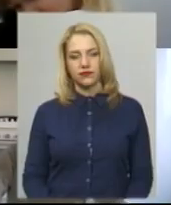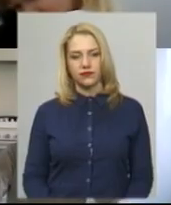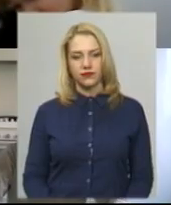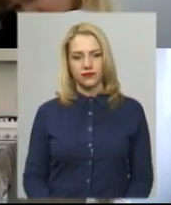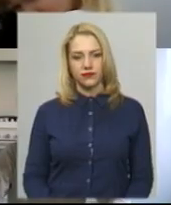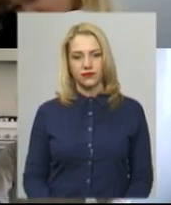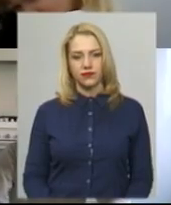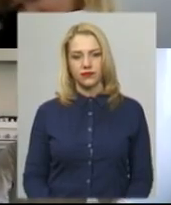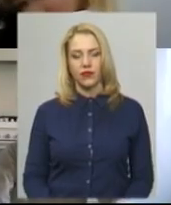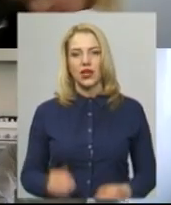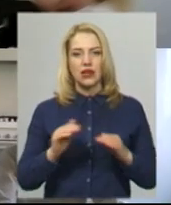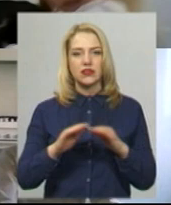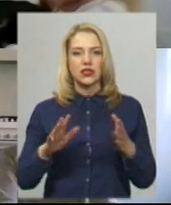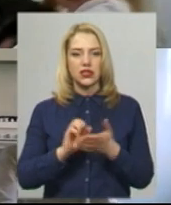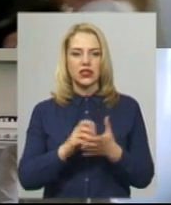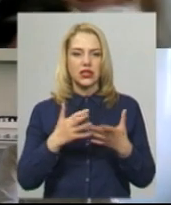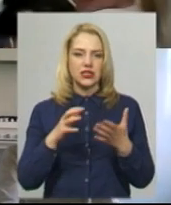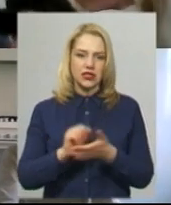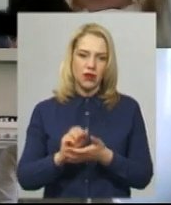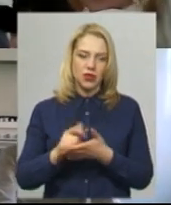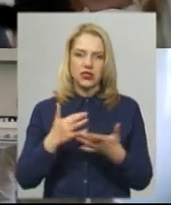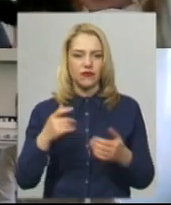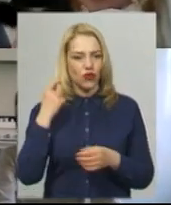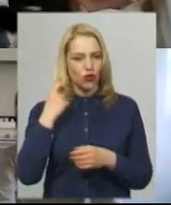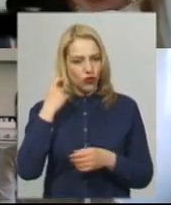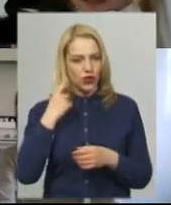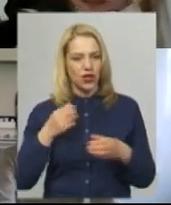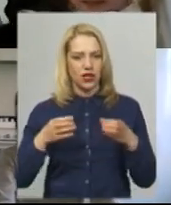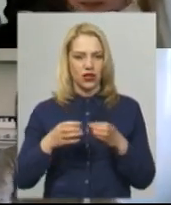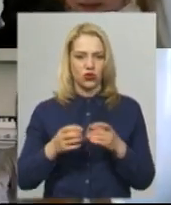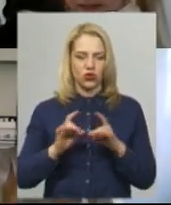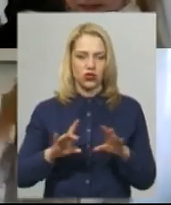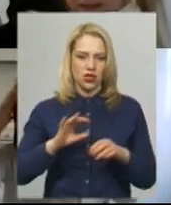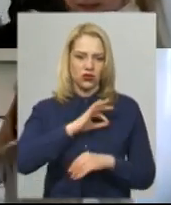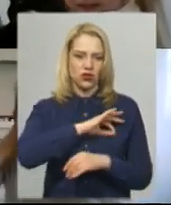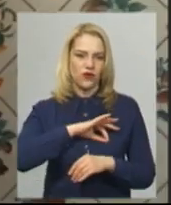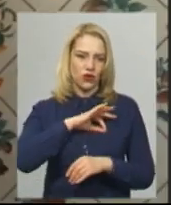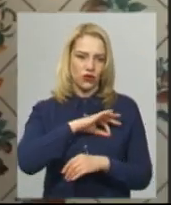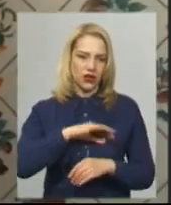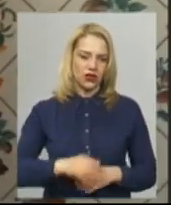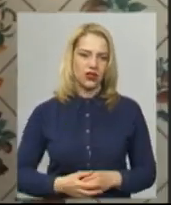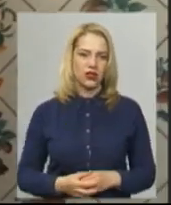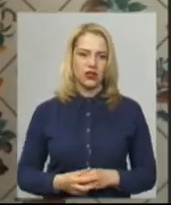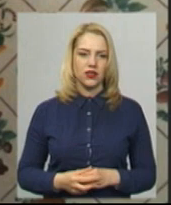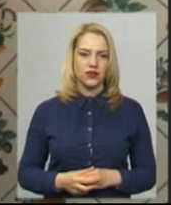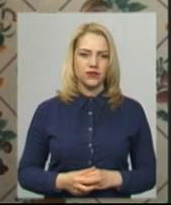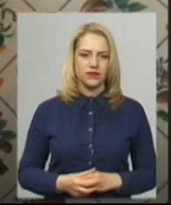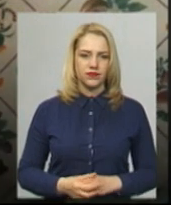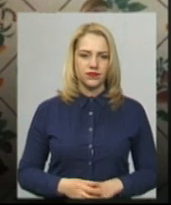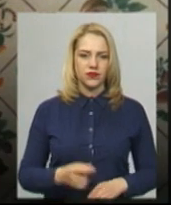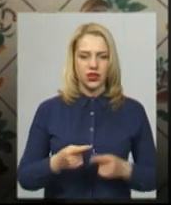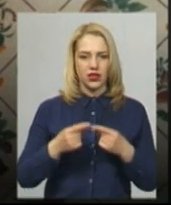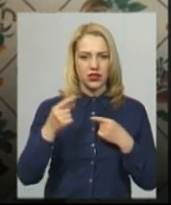У садочку діти займаються різних вікових категорій. Розповідає вихователька дитячого садочку Христина Венгер. У наших дистанційних